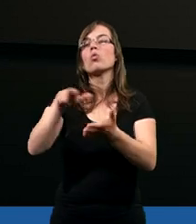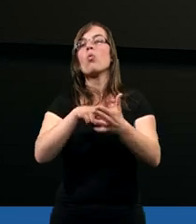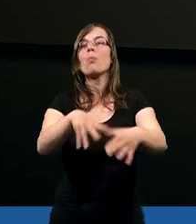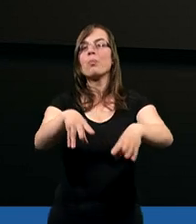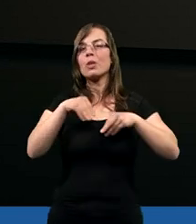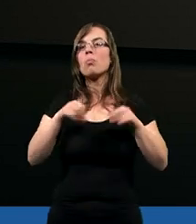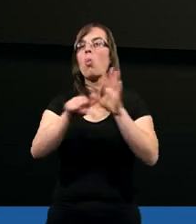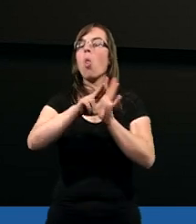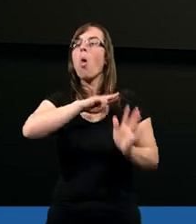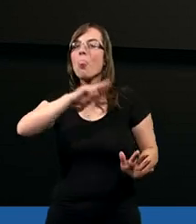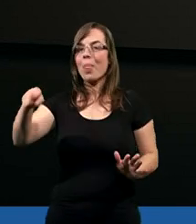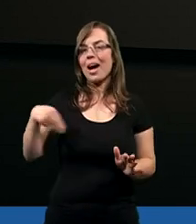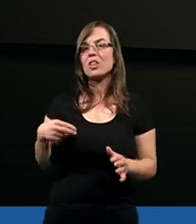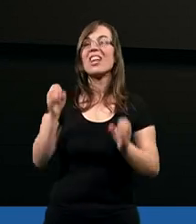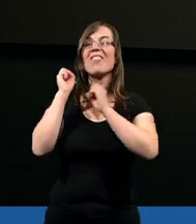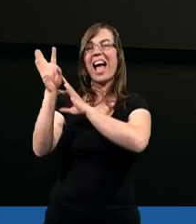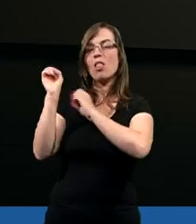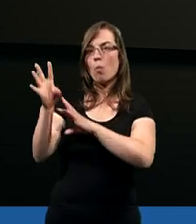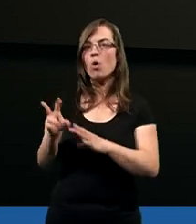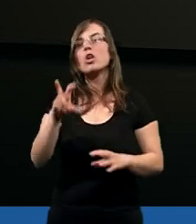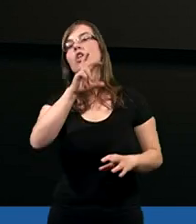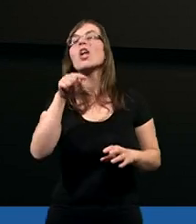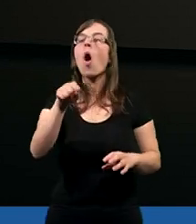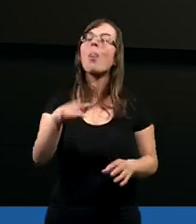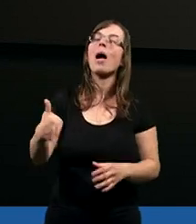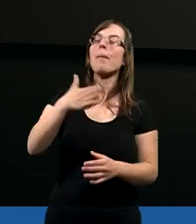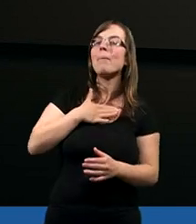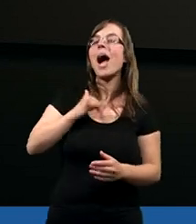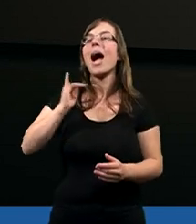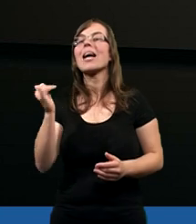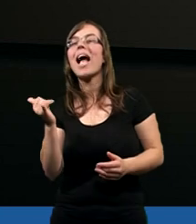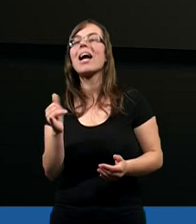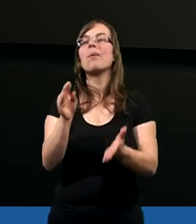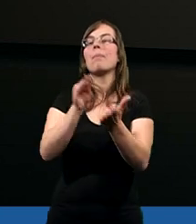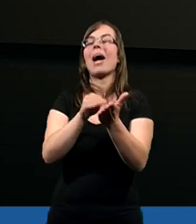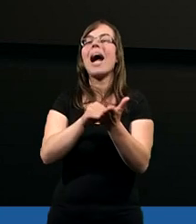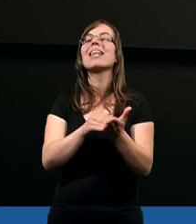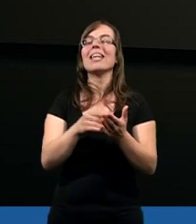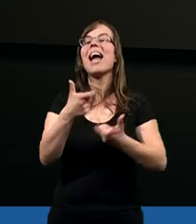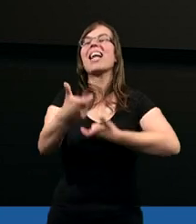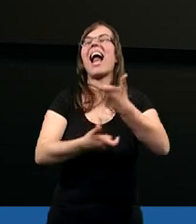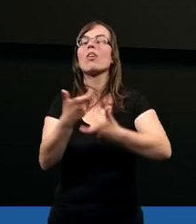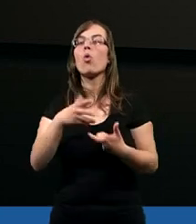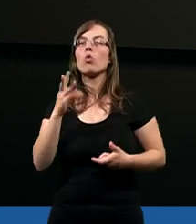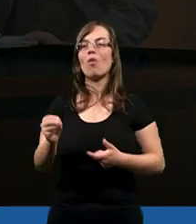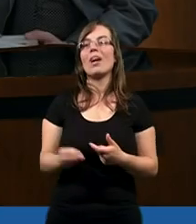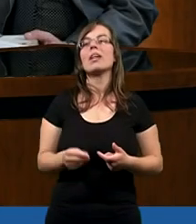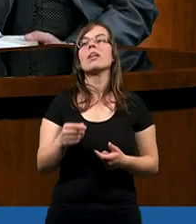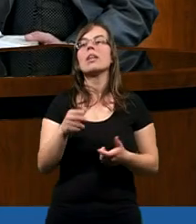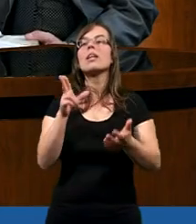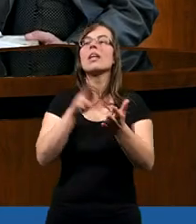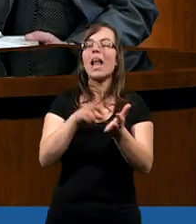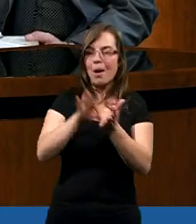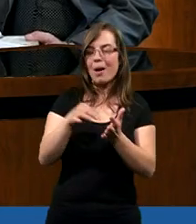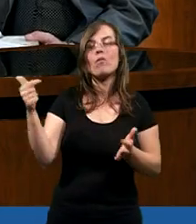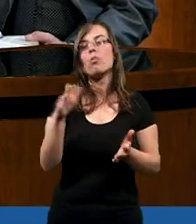którą przyjmujemy do naszej wiadomości? Czy ona ma jakieś praktyczne zastosowanie? Musi